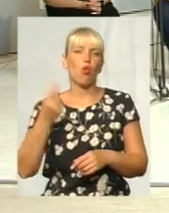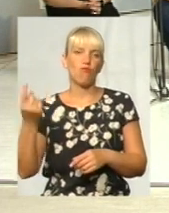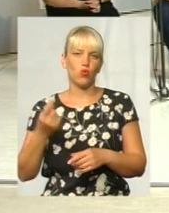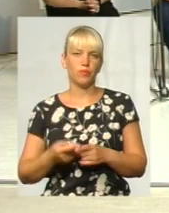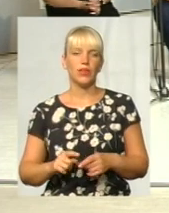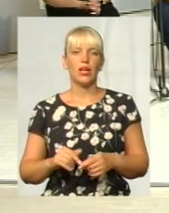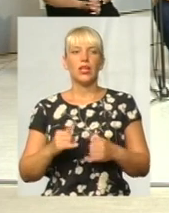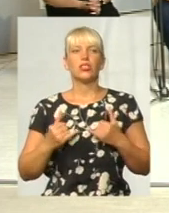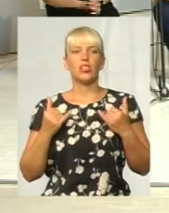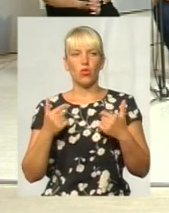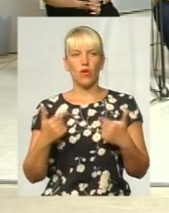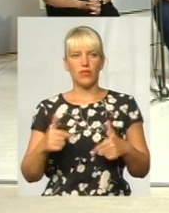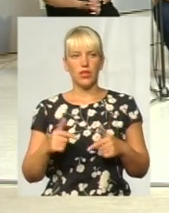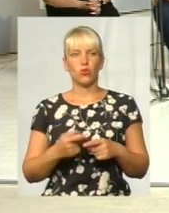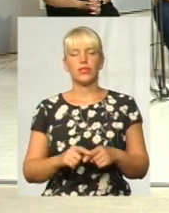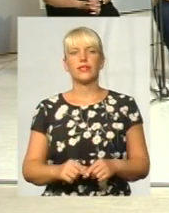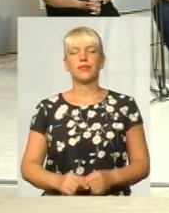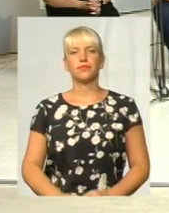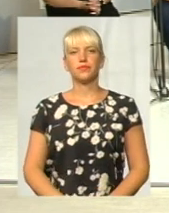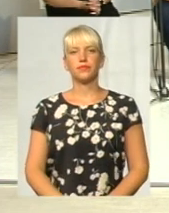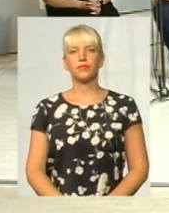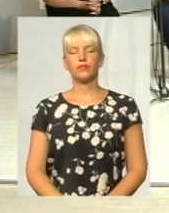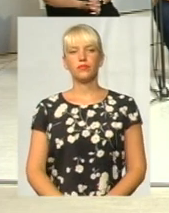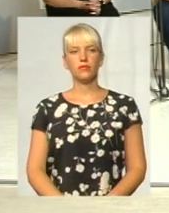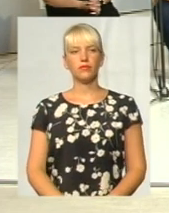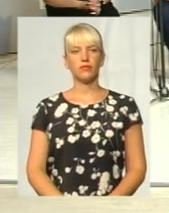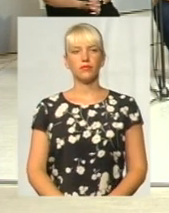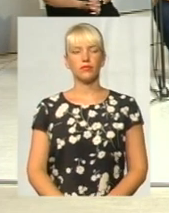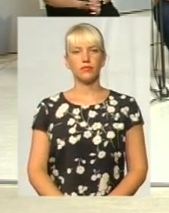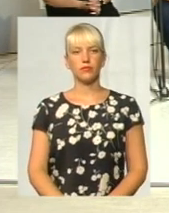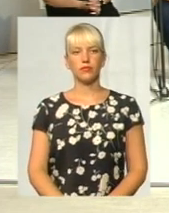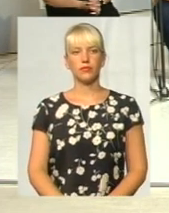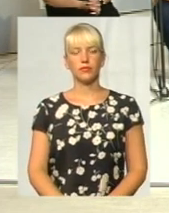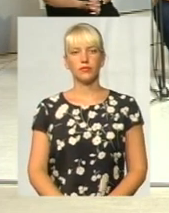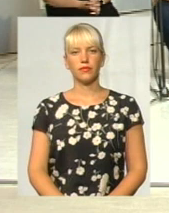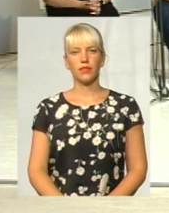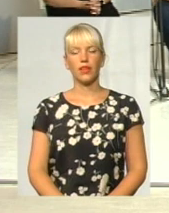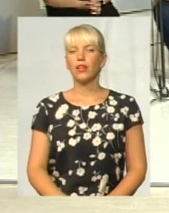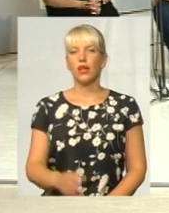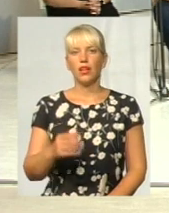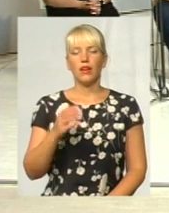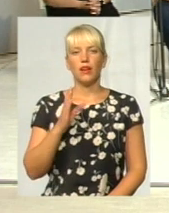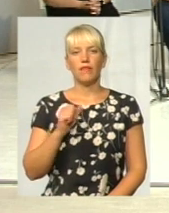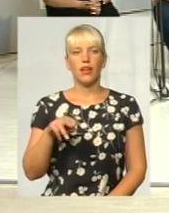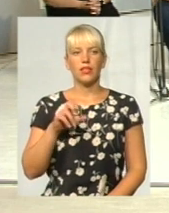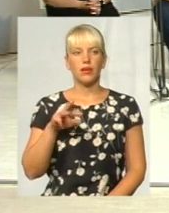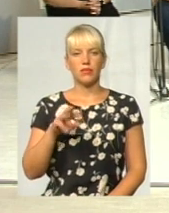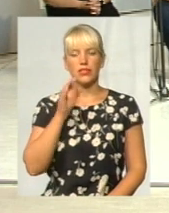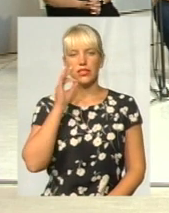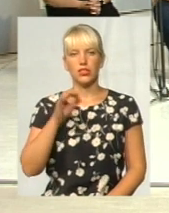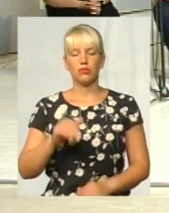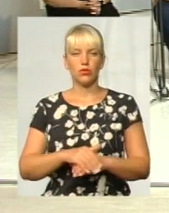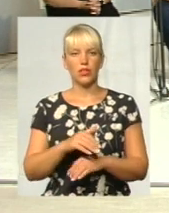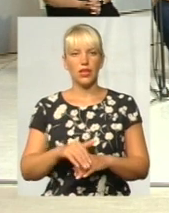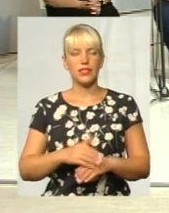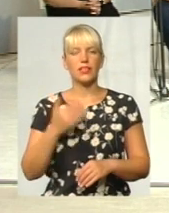Шановні гості, зліва, насамперед, Вадиме, скажіть, будь ласка,